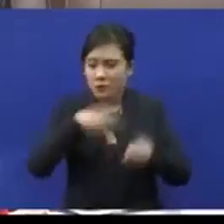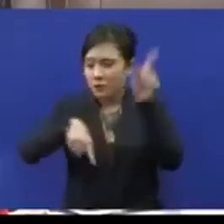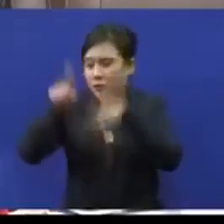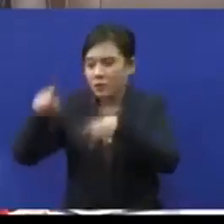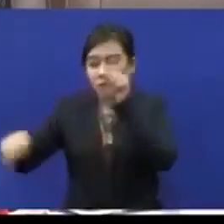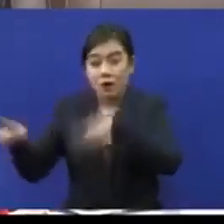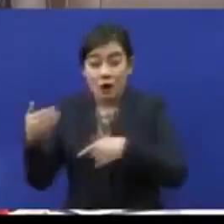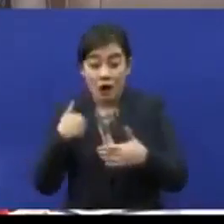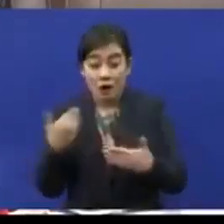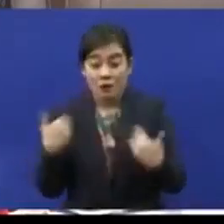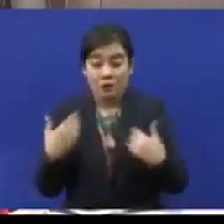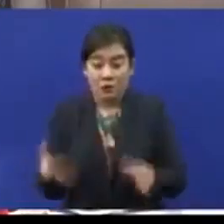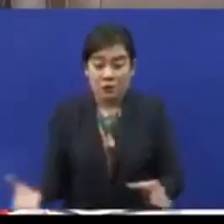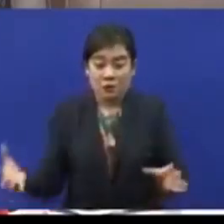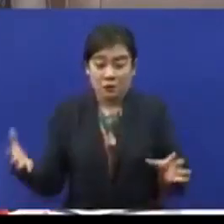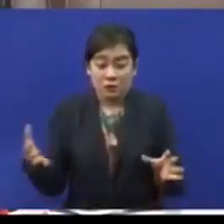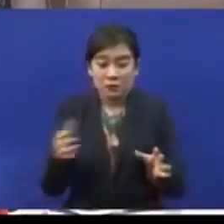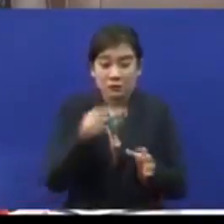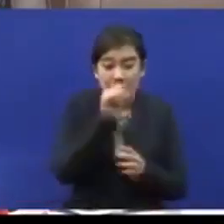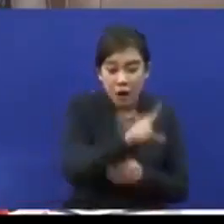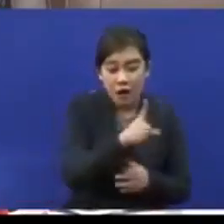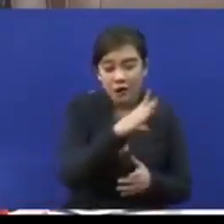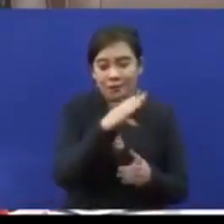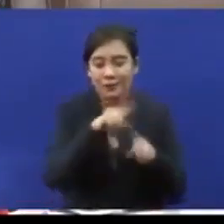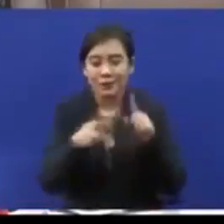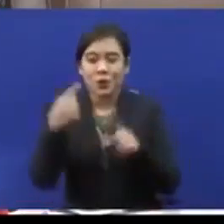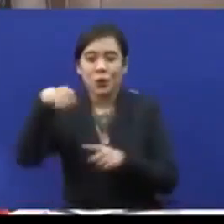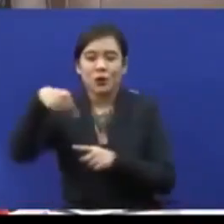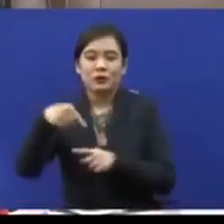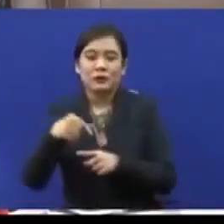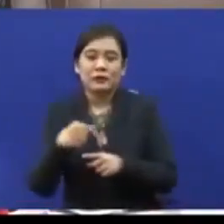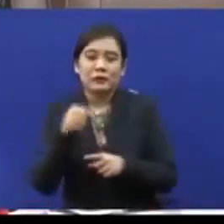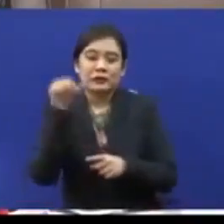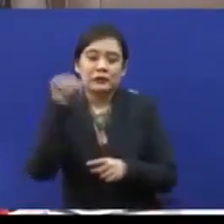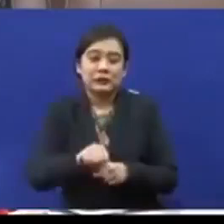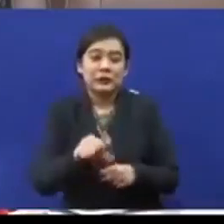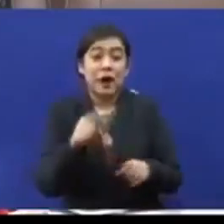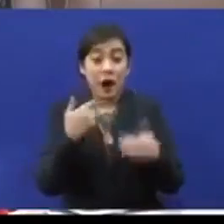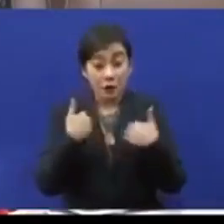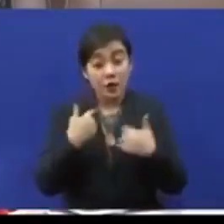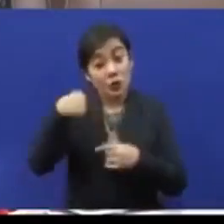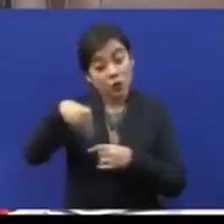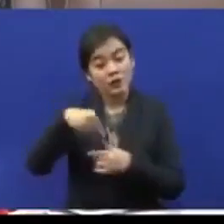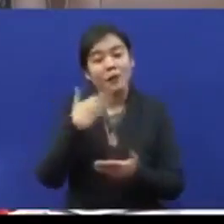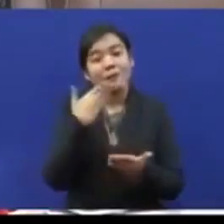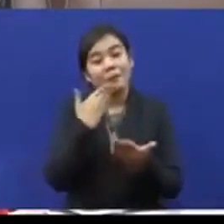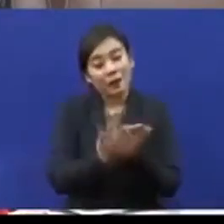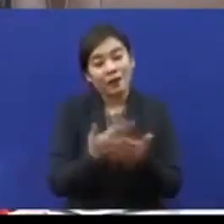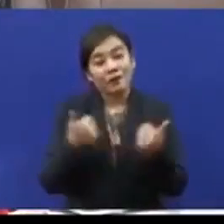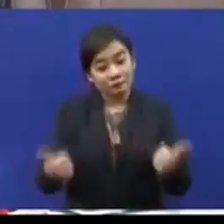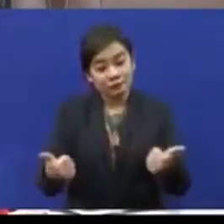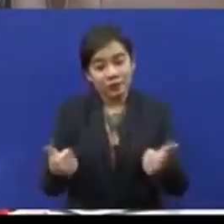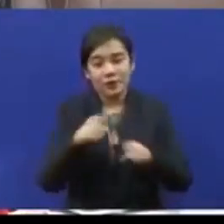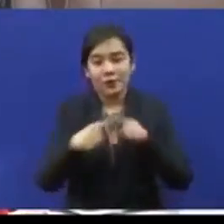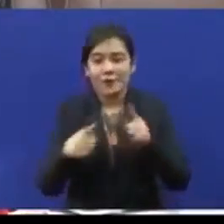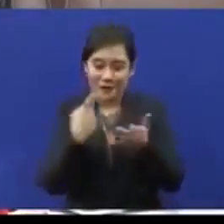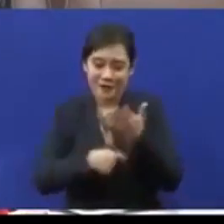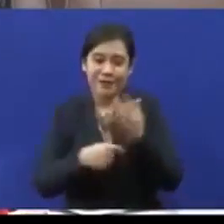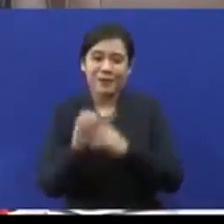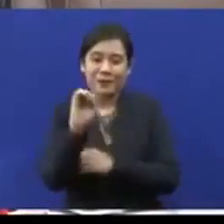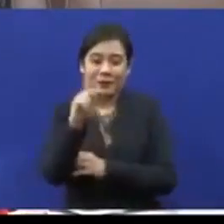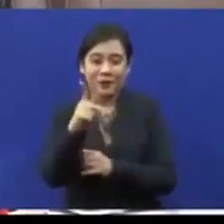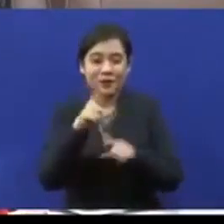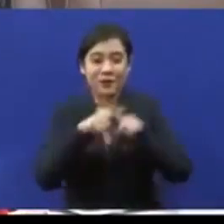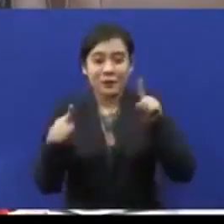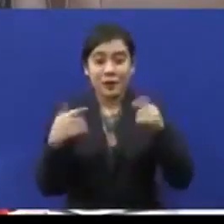Ada yang dilaporkan sangat mahal tetapi kualiti tak baik. Ada yang kualiti baik harga pun okey. Ada